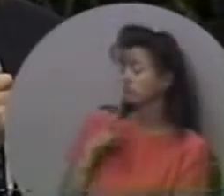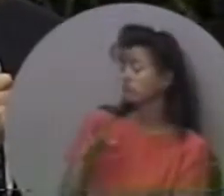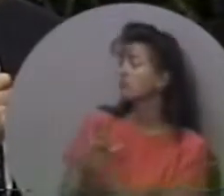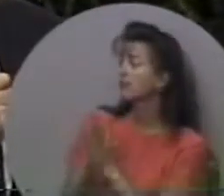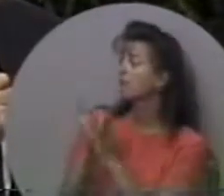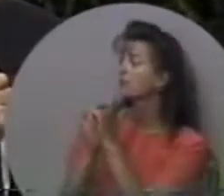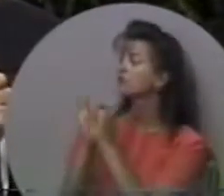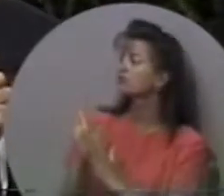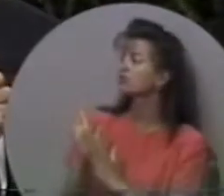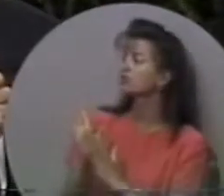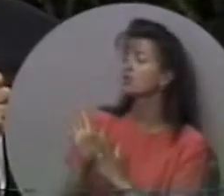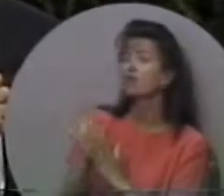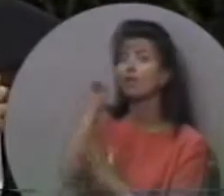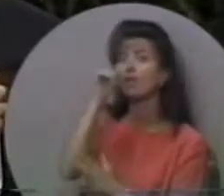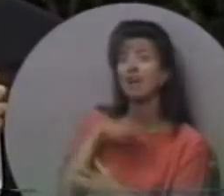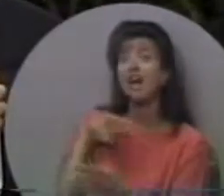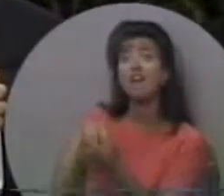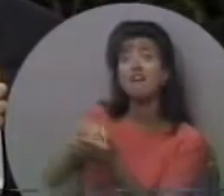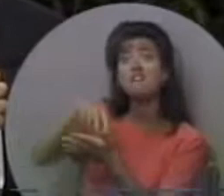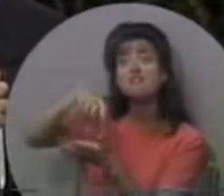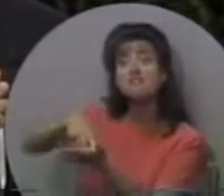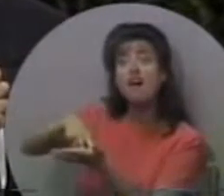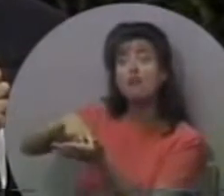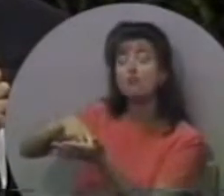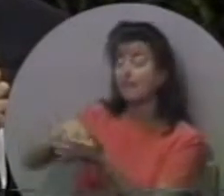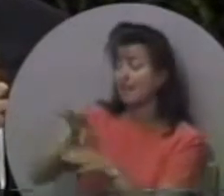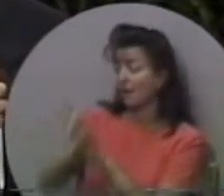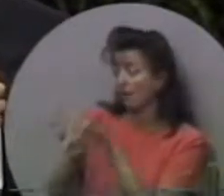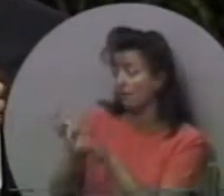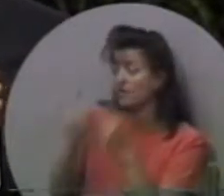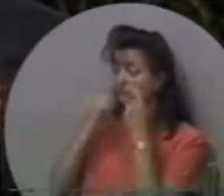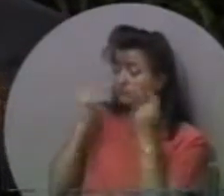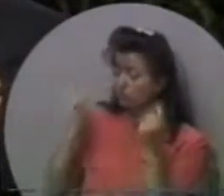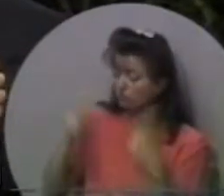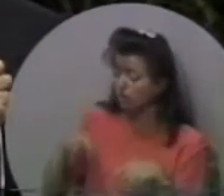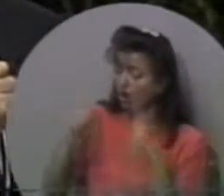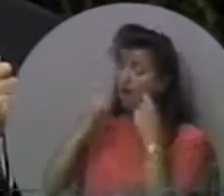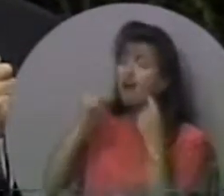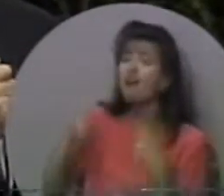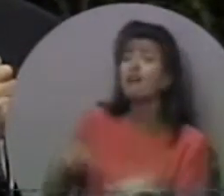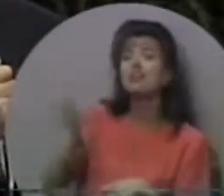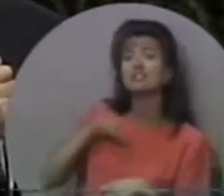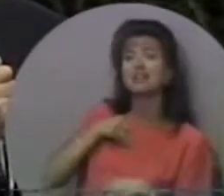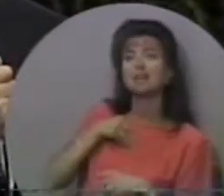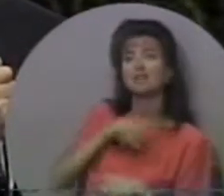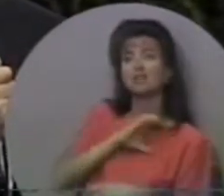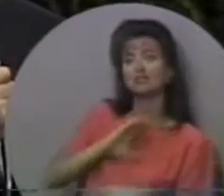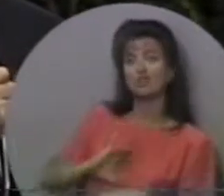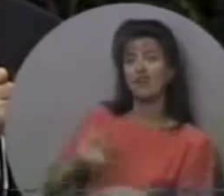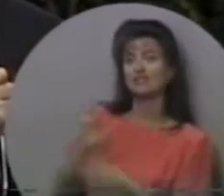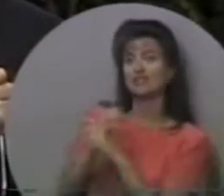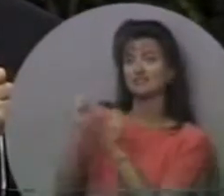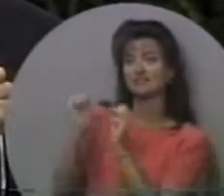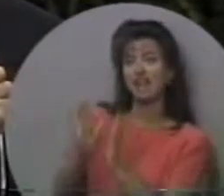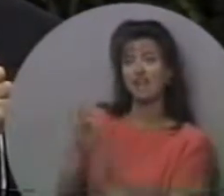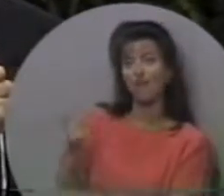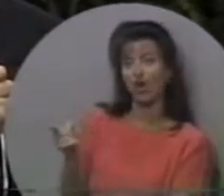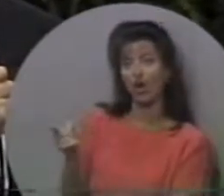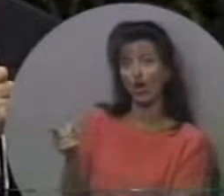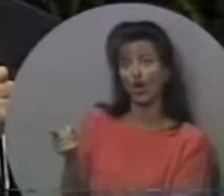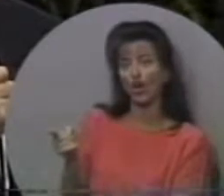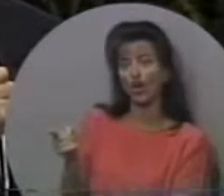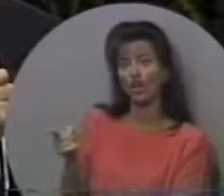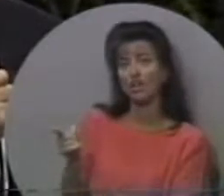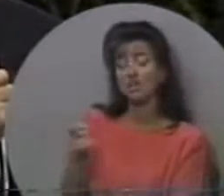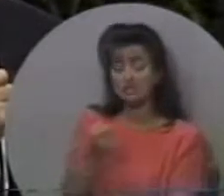І він сказав, тоді я стану християнином. І він плакав біля ній, і прийняв Христа, як свого Спасителя. І